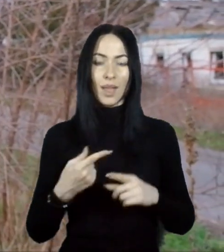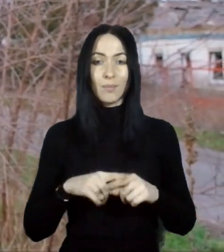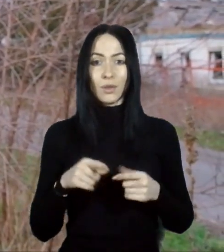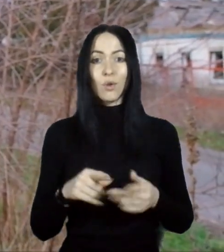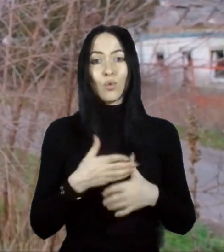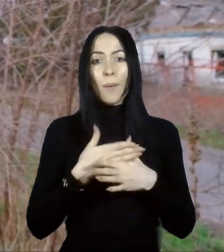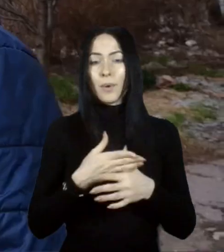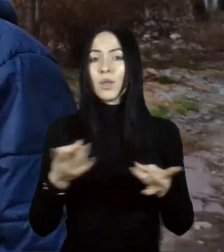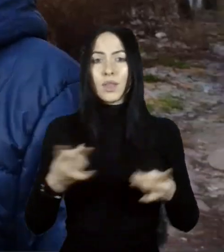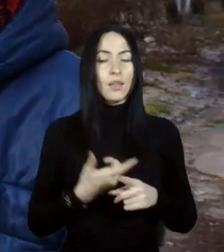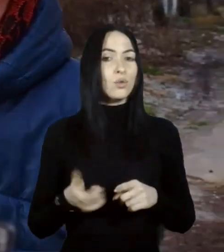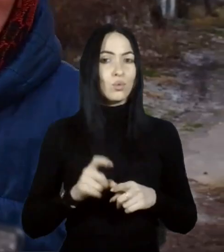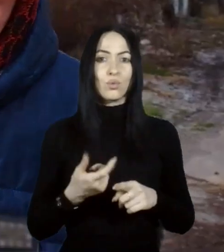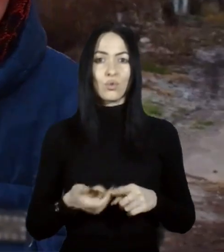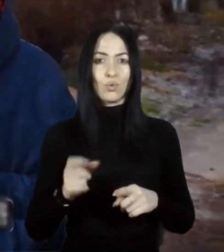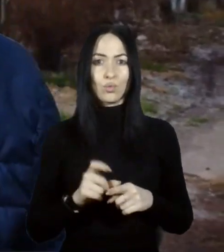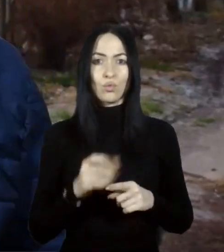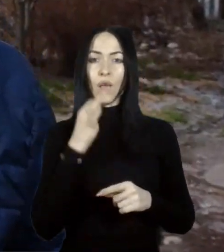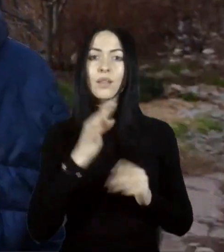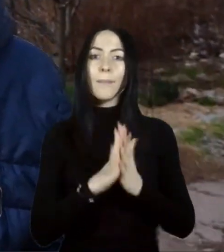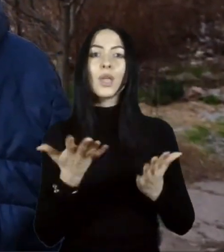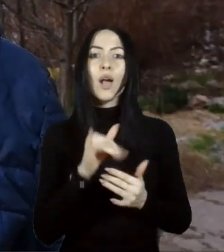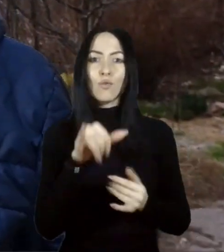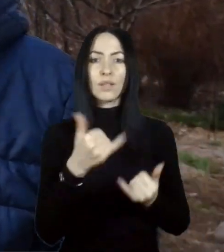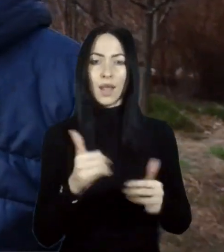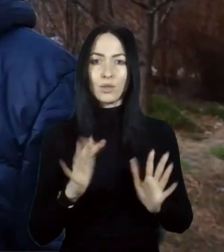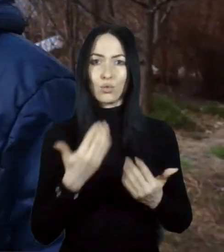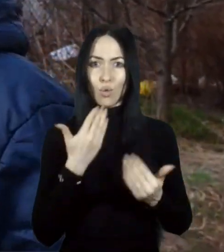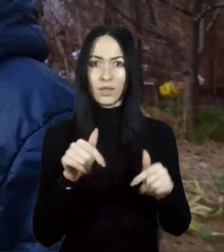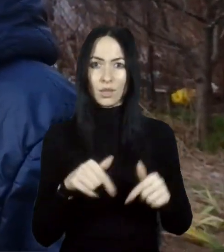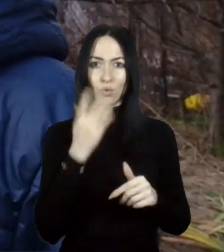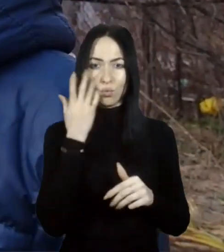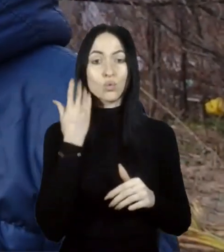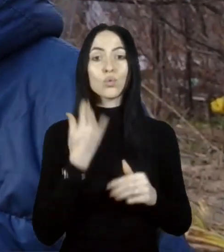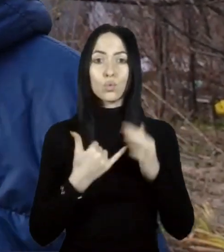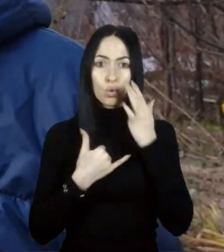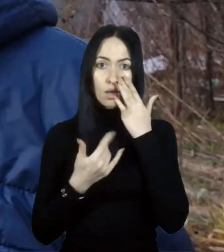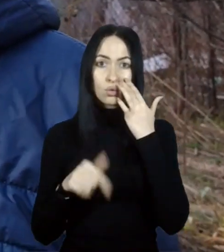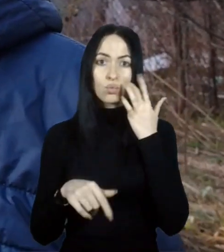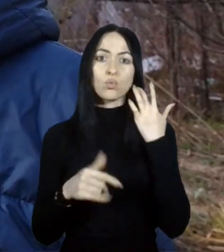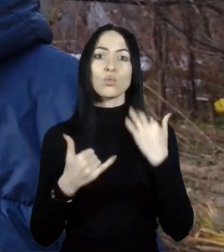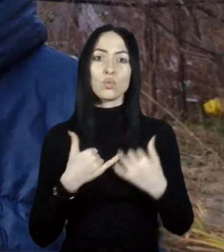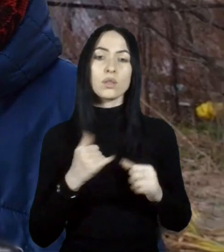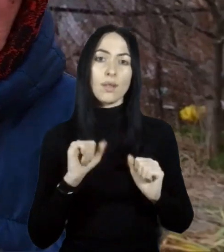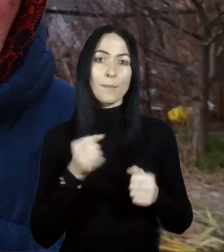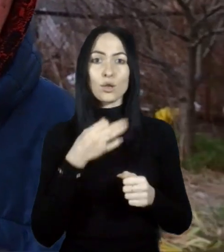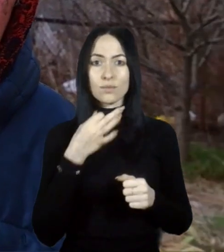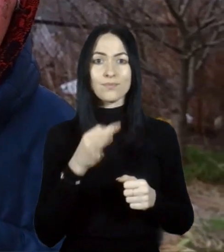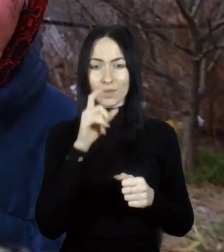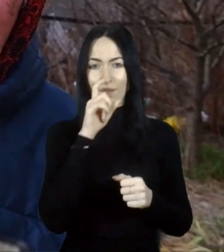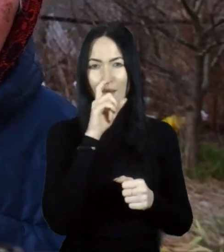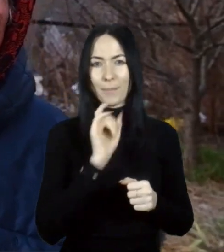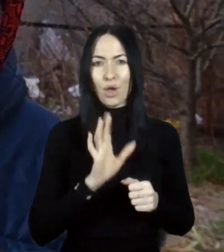дуже-дуже. Скажіть, будь ласка, яка у вас зараз ситуація тут? Ну, у нас, можна сказати, неплохо.